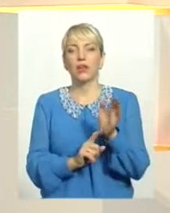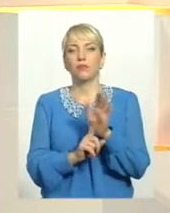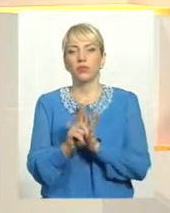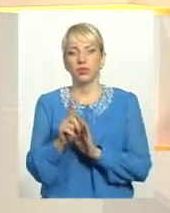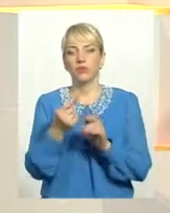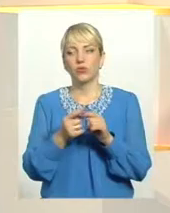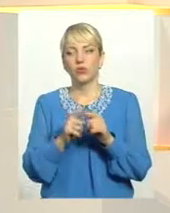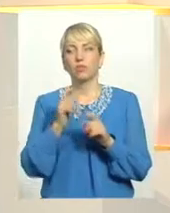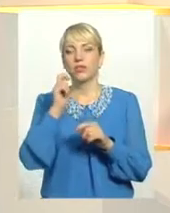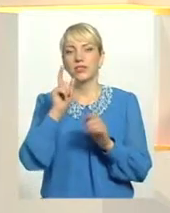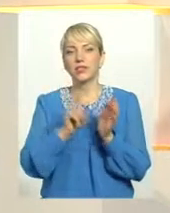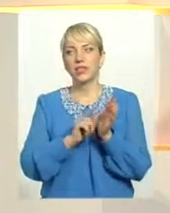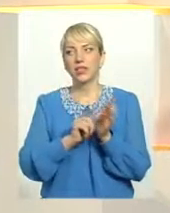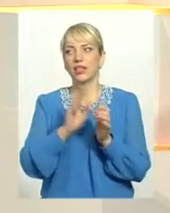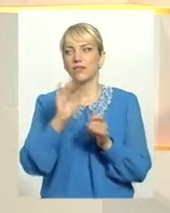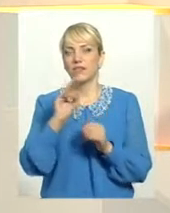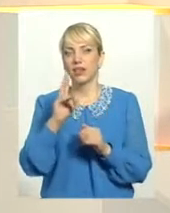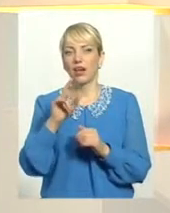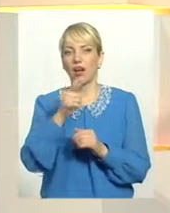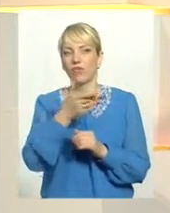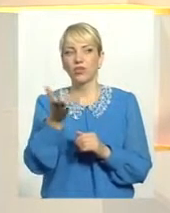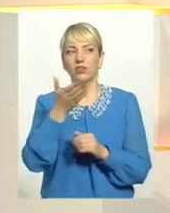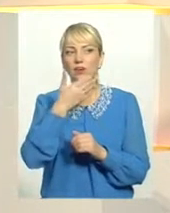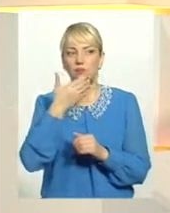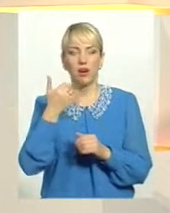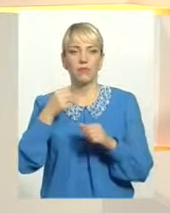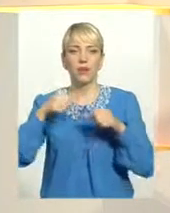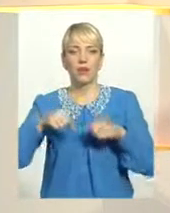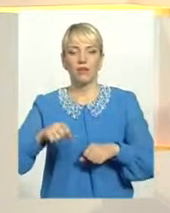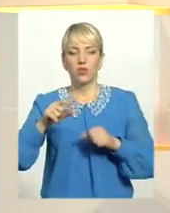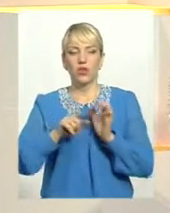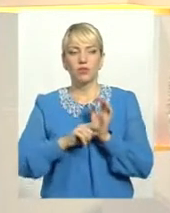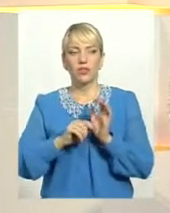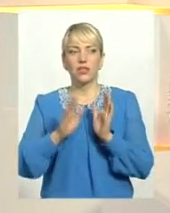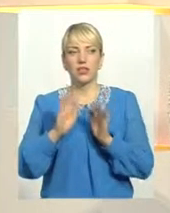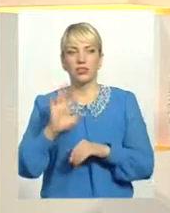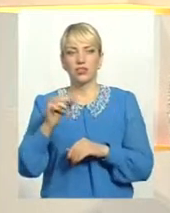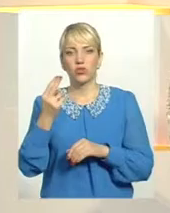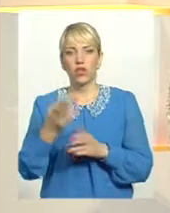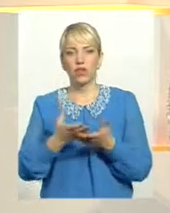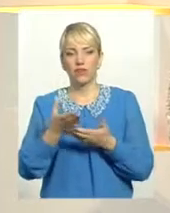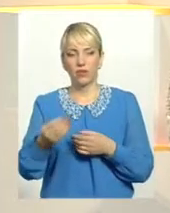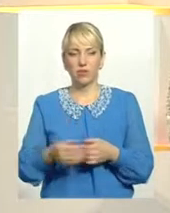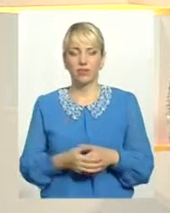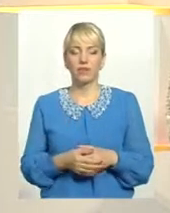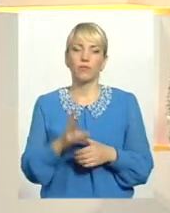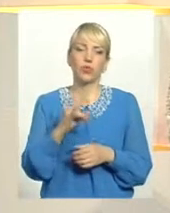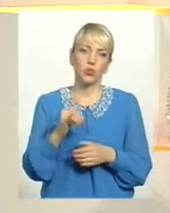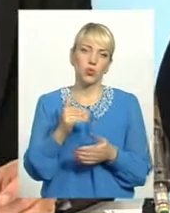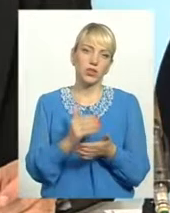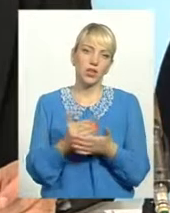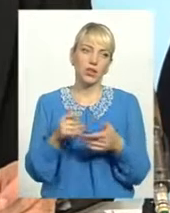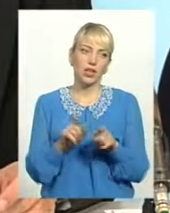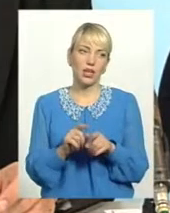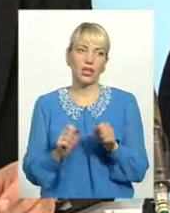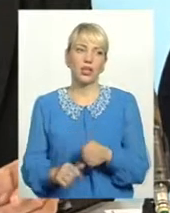пенсійний вік, а вони не мають права на пенсію. Лише на ту соціальну виплату. Ну, є вже